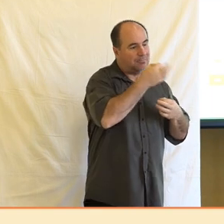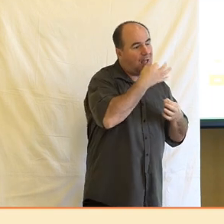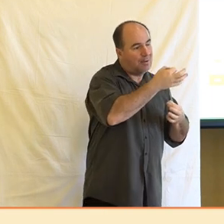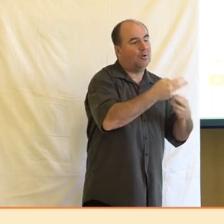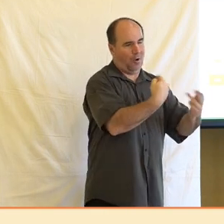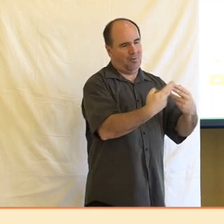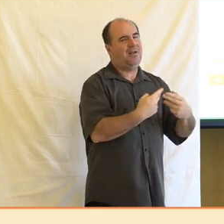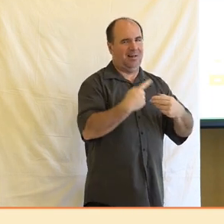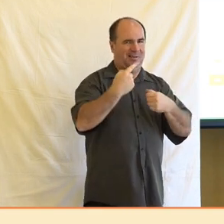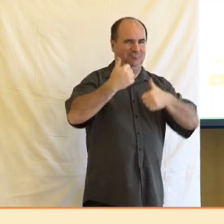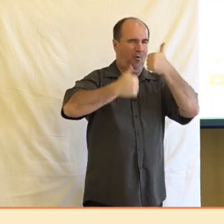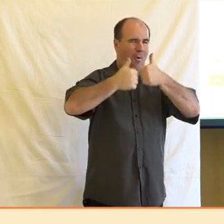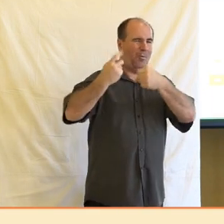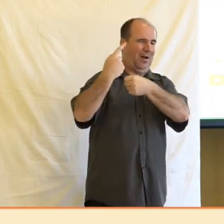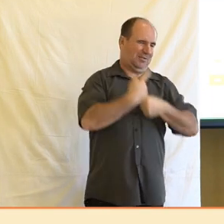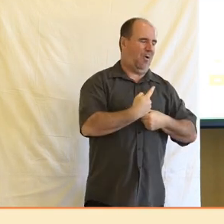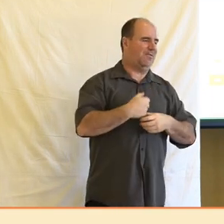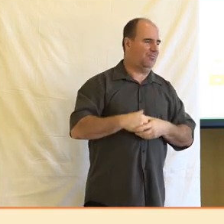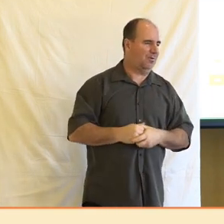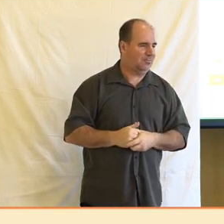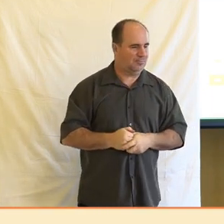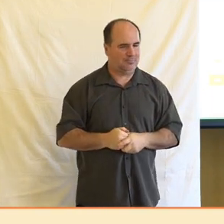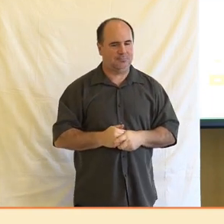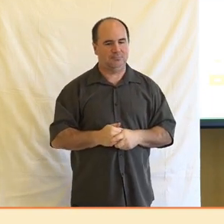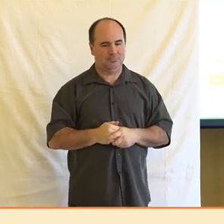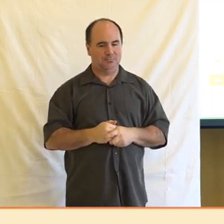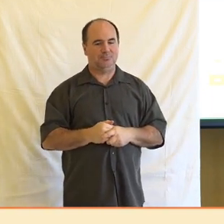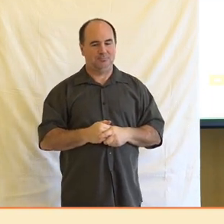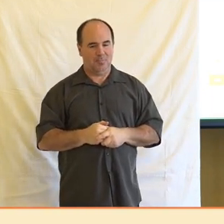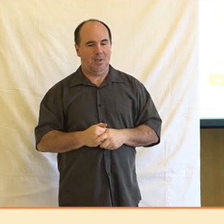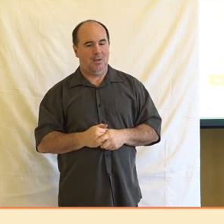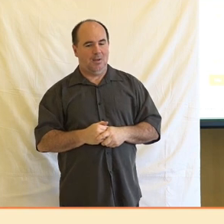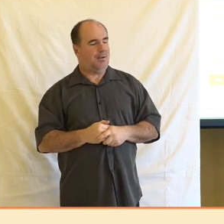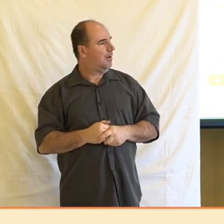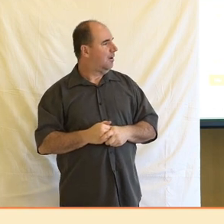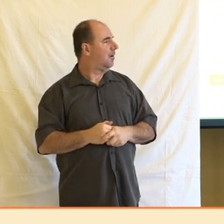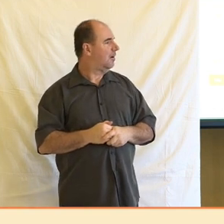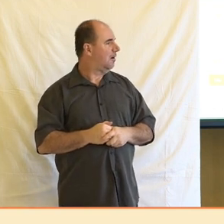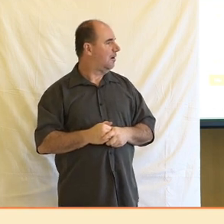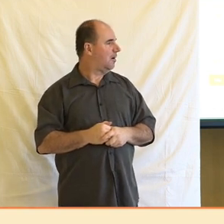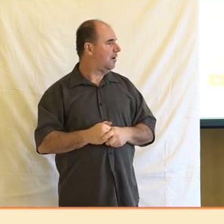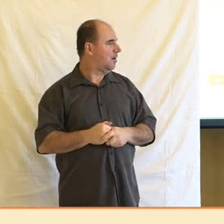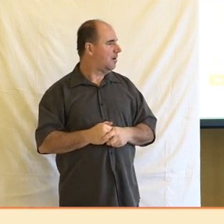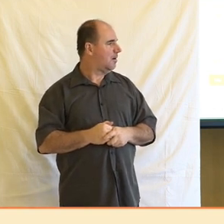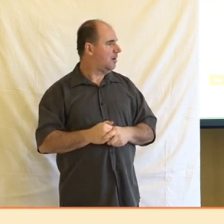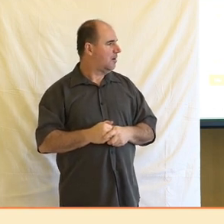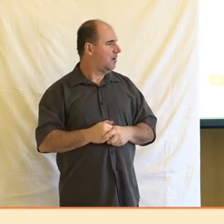Co se týče kolegů pracujících v jiných médiích, tedy konkurence, tam